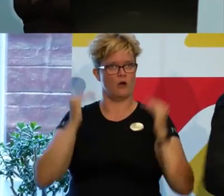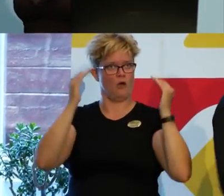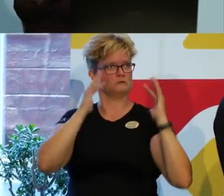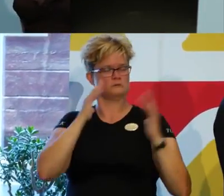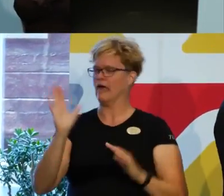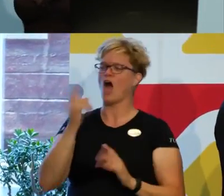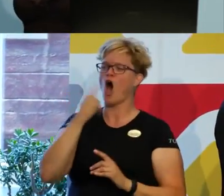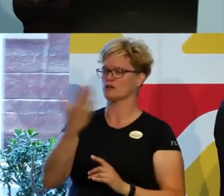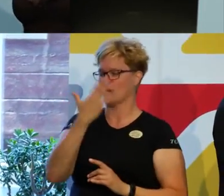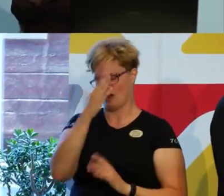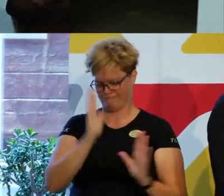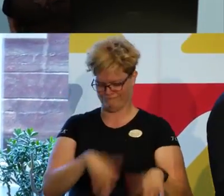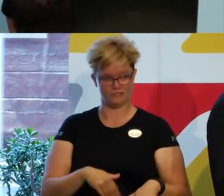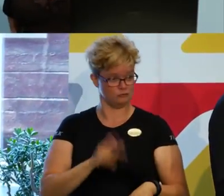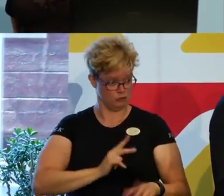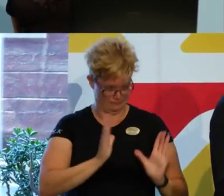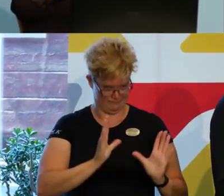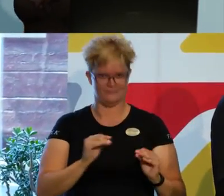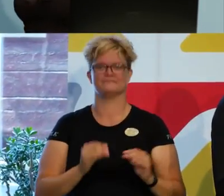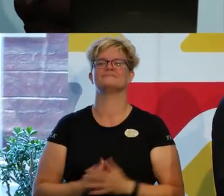Nej, du hör så utmärkt bra, eller hur?